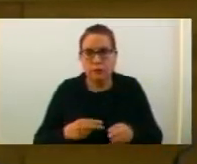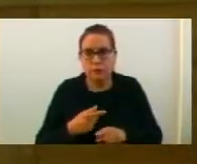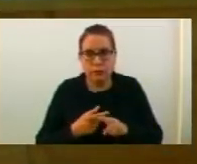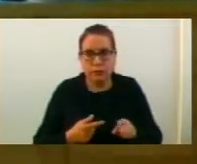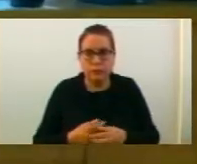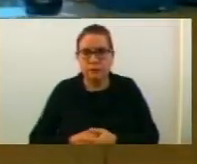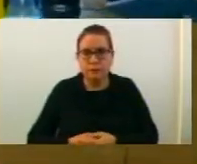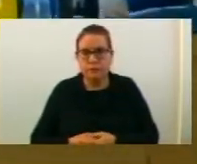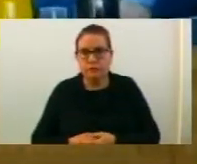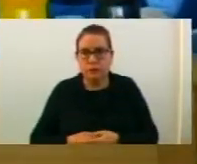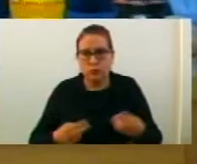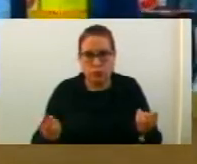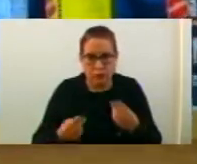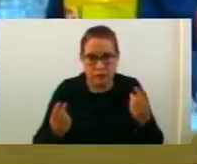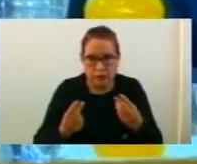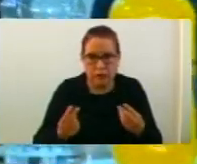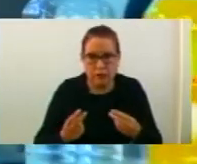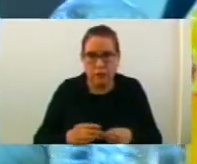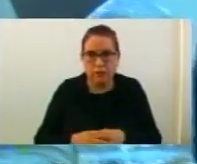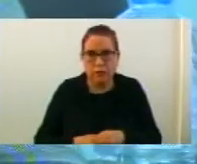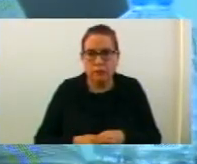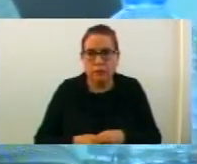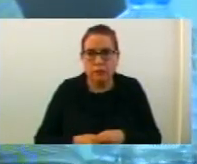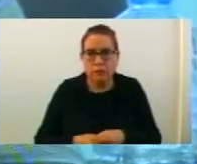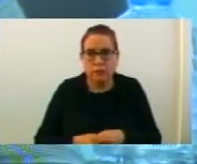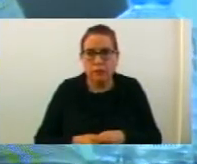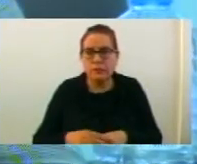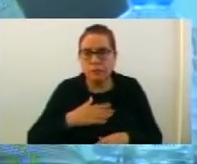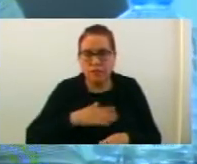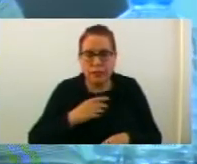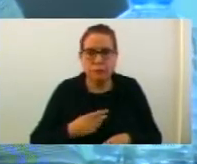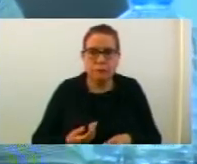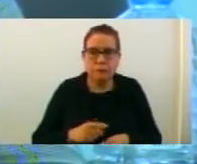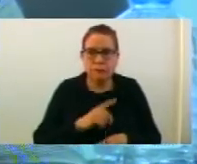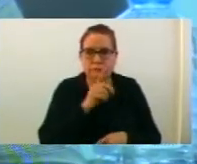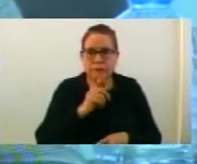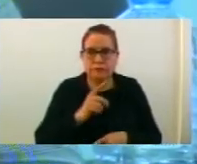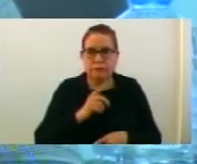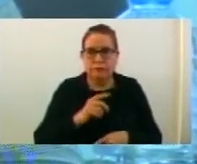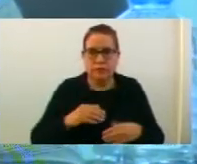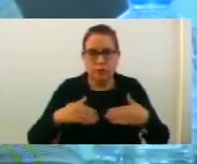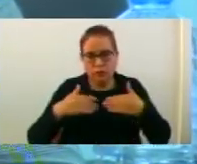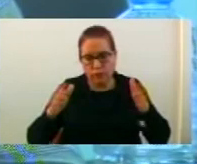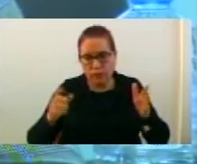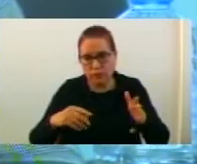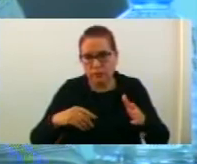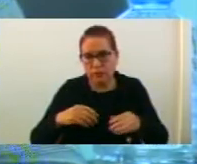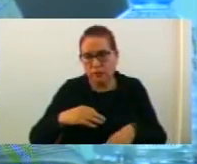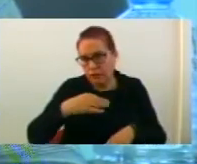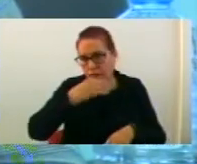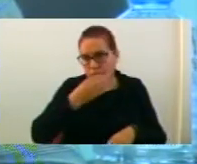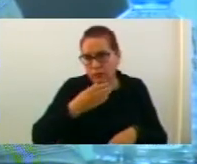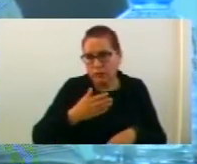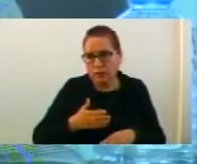комисията кој што го тангира ова прашање, само сакам заради јасност на јавността да додадам дека